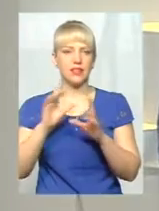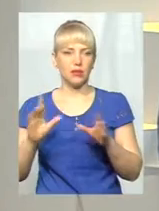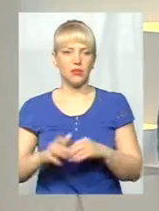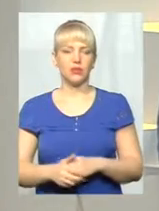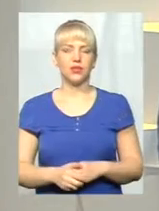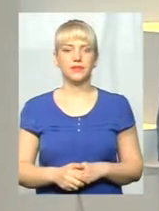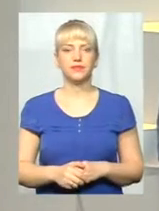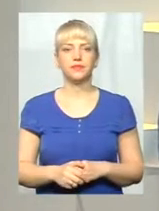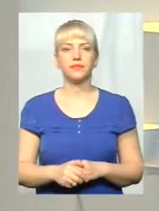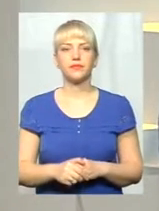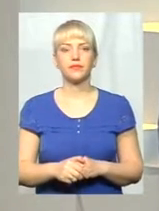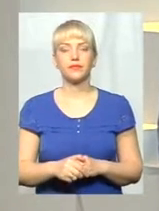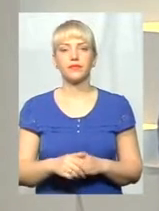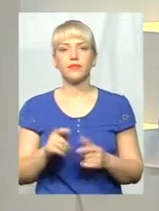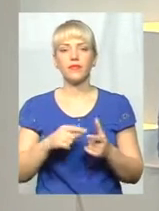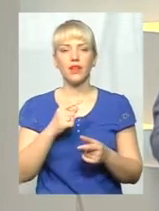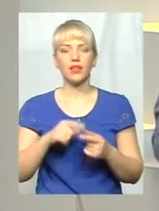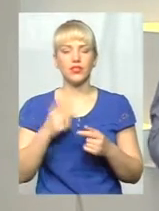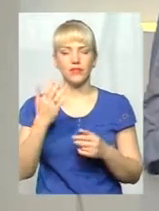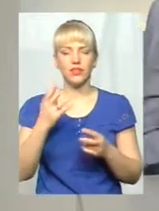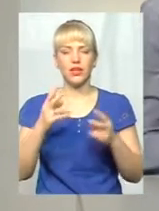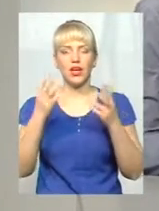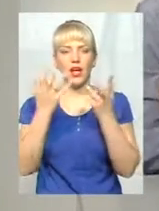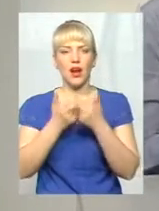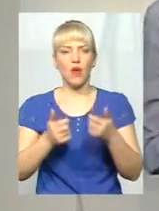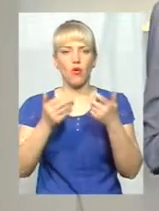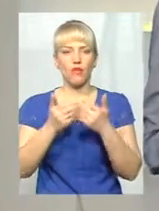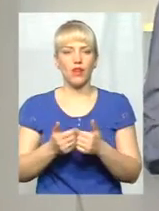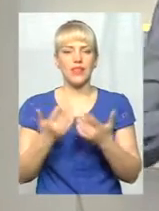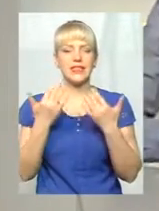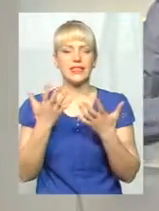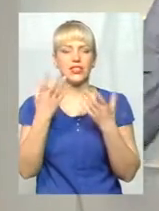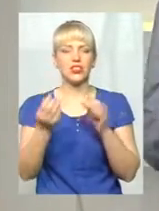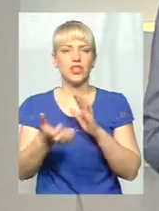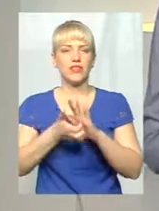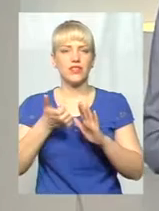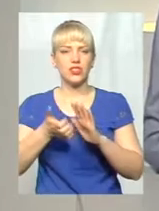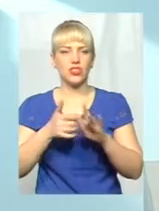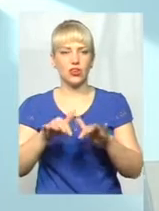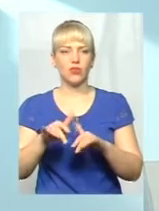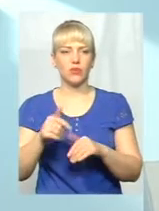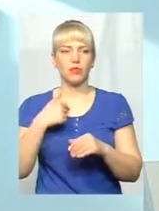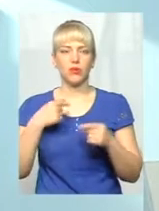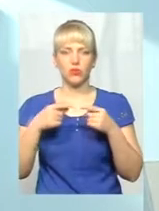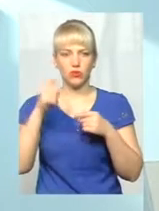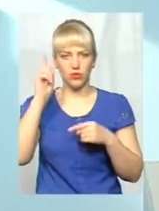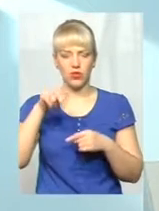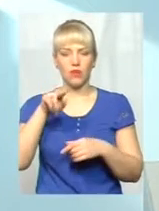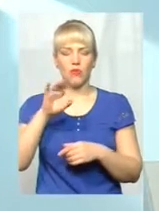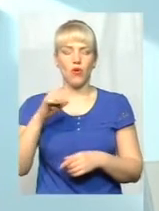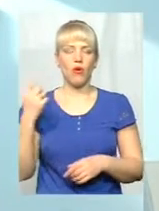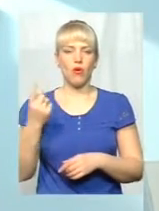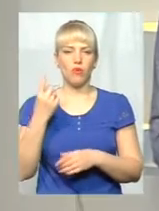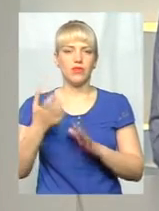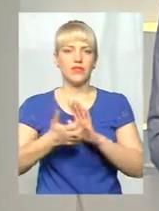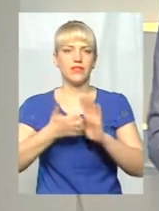Зрозуміло. А чи ви аналізували, підраховували, от скільки ще не вистачає комп'ютерів для того, щоб… Ми знаємо точно, по області 500. Ага, от